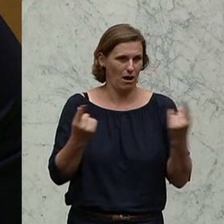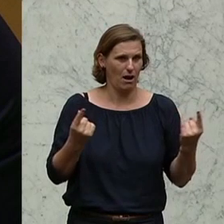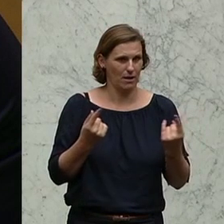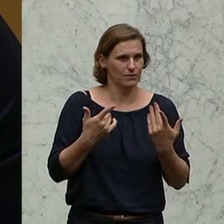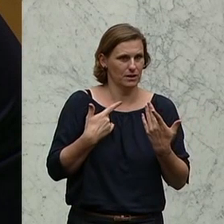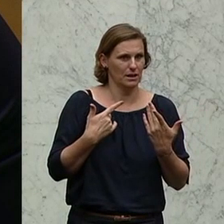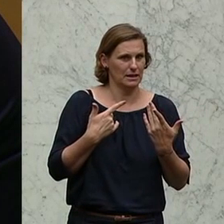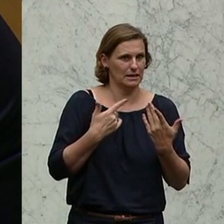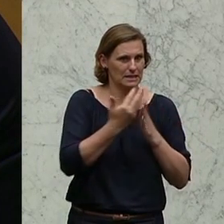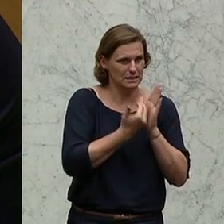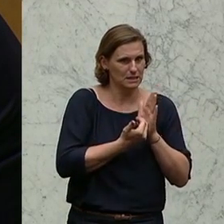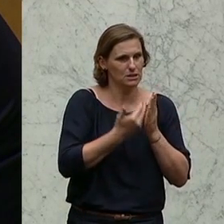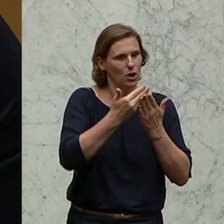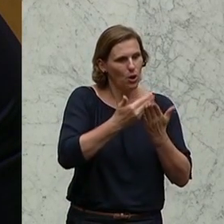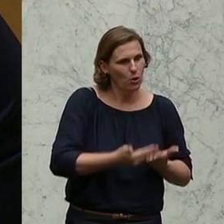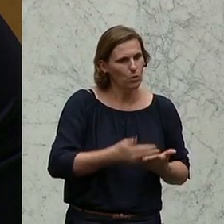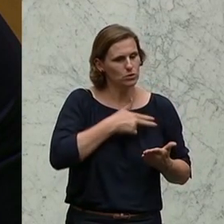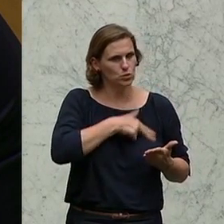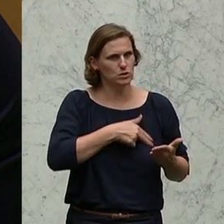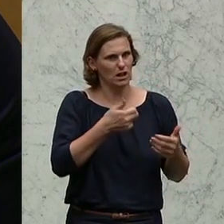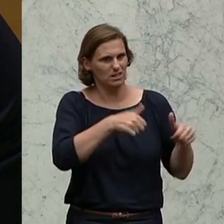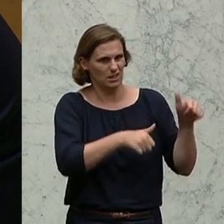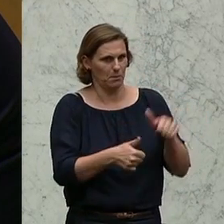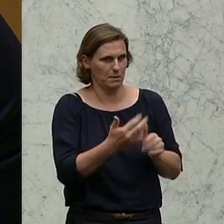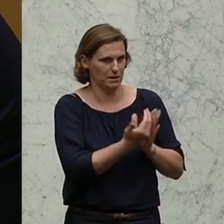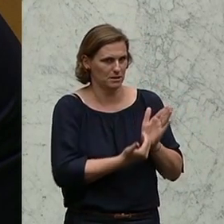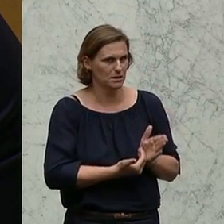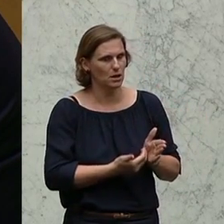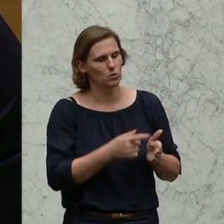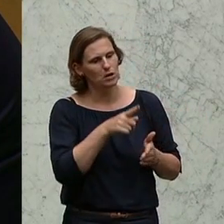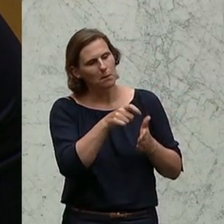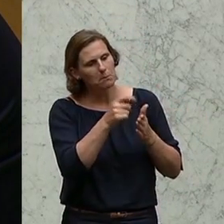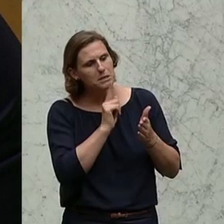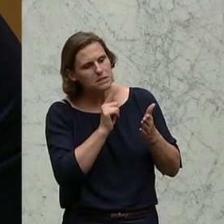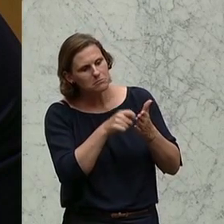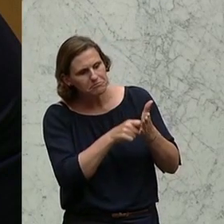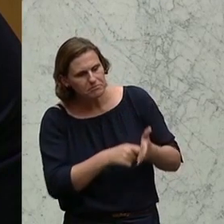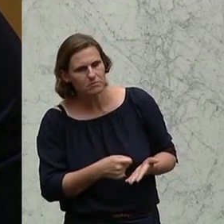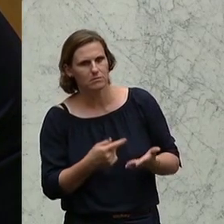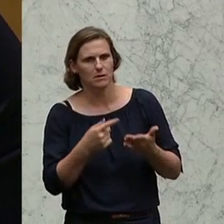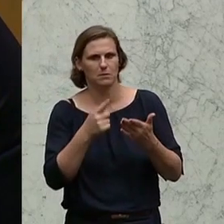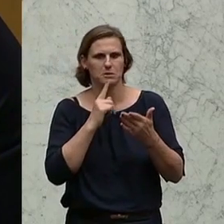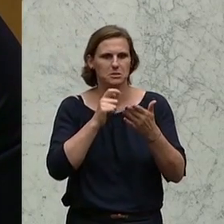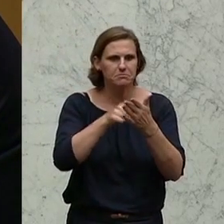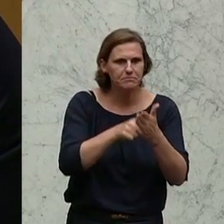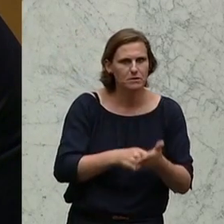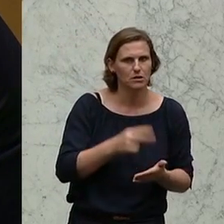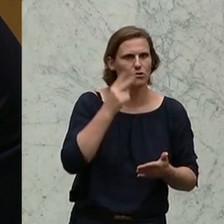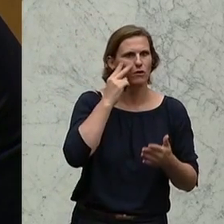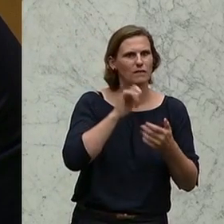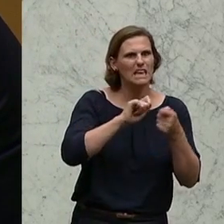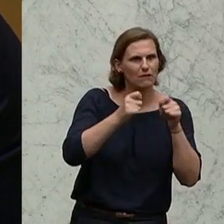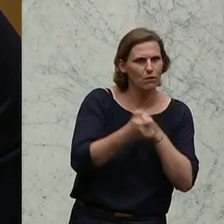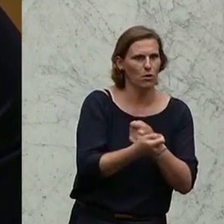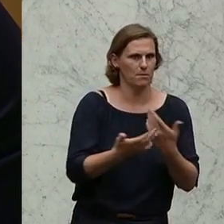Sozialdumpinggesetz. Das ist ganz genau das Gleiche. Auch da wird ein bisschen da gedoktert. Man versucht hier den Anschein zu erwecken, als würde man